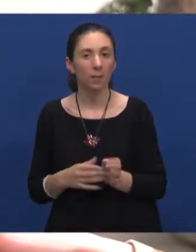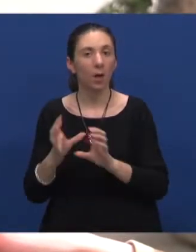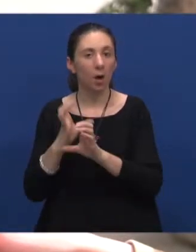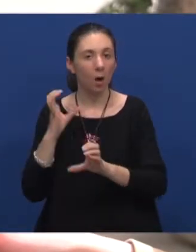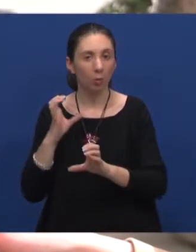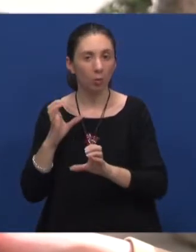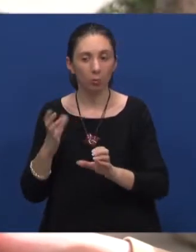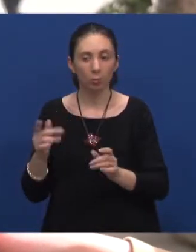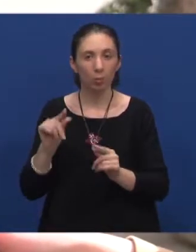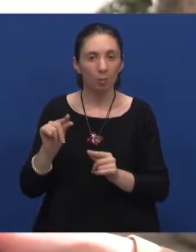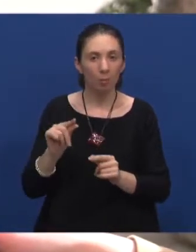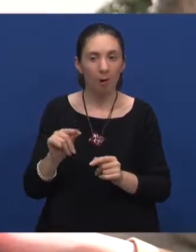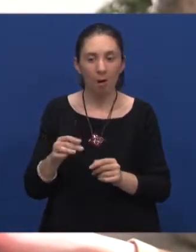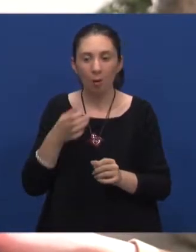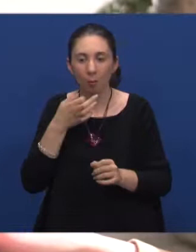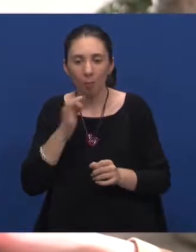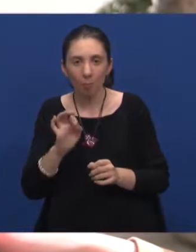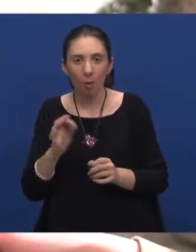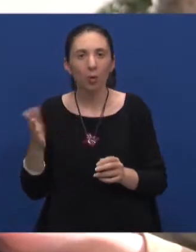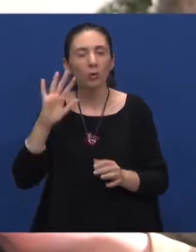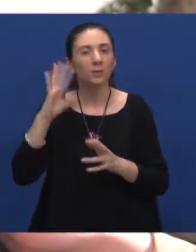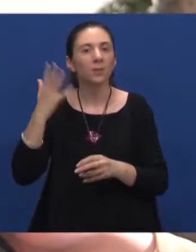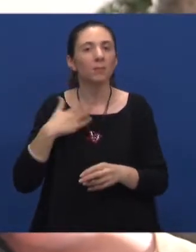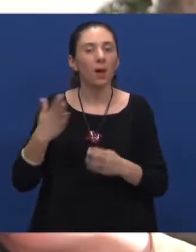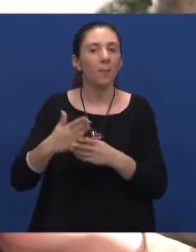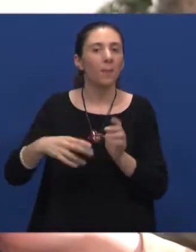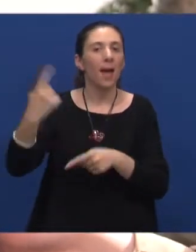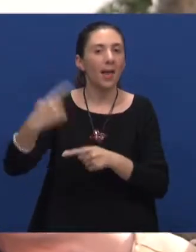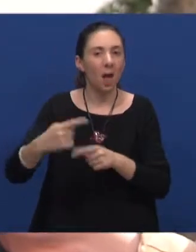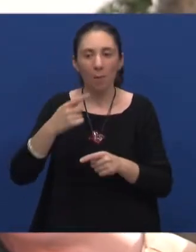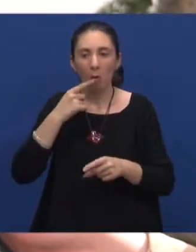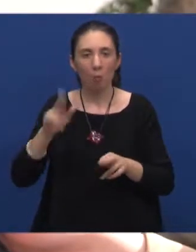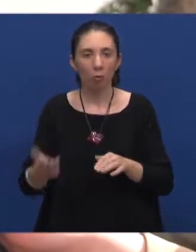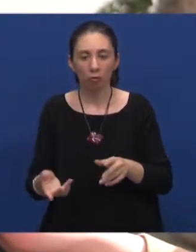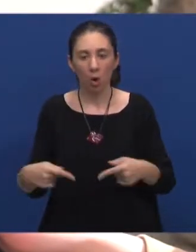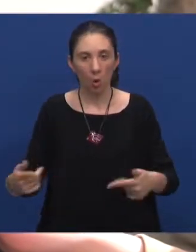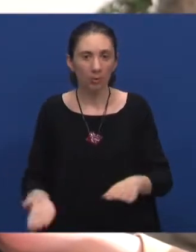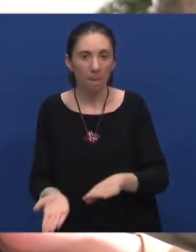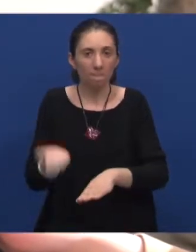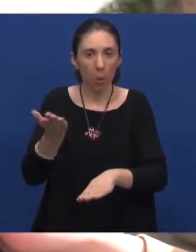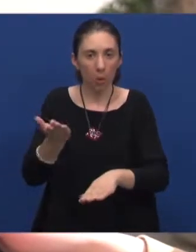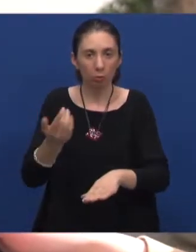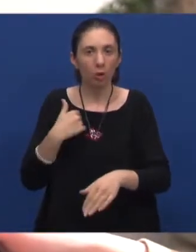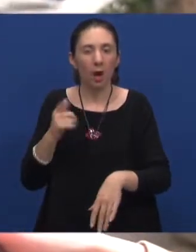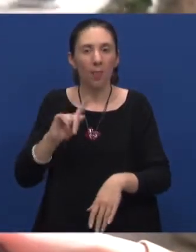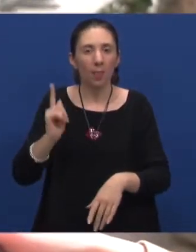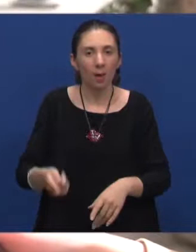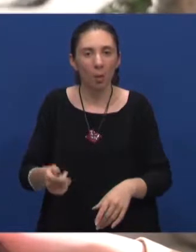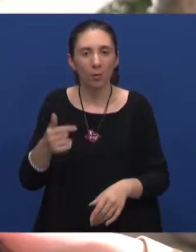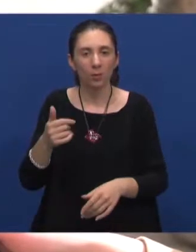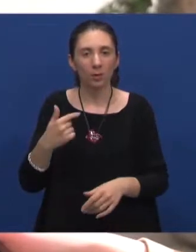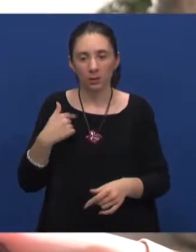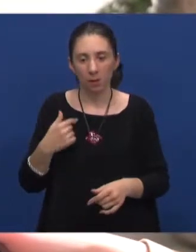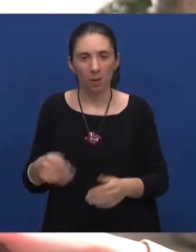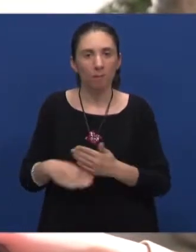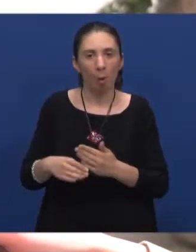autobusi prilagođeni i malo dostupni u smislu da imaju rampu koja će podići kolica, tako da, znači, ja ne moram onda sa sobom